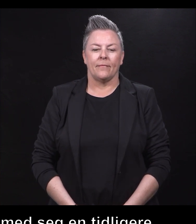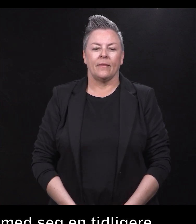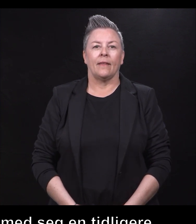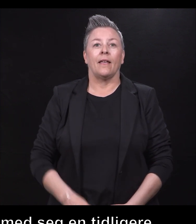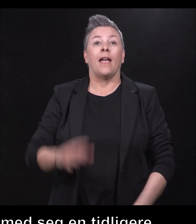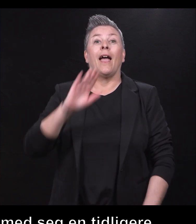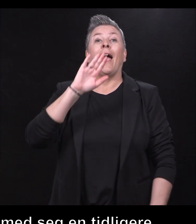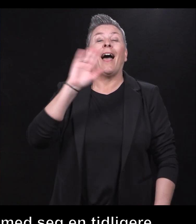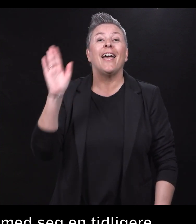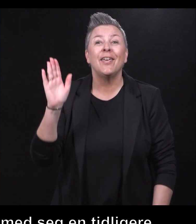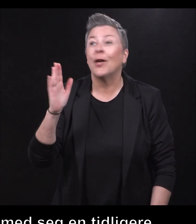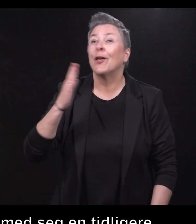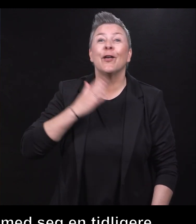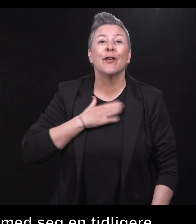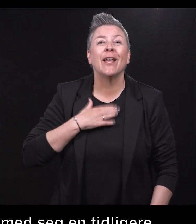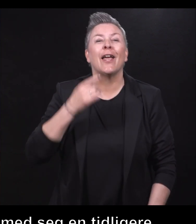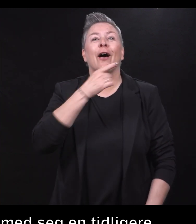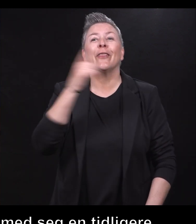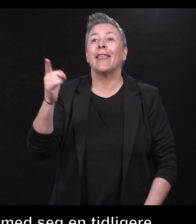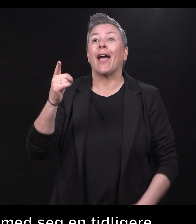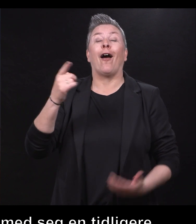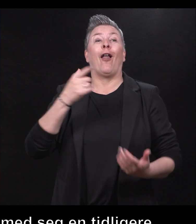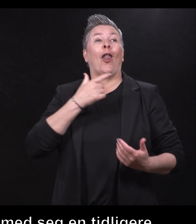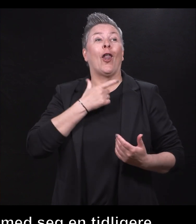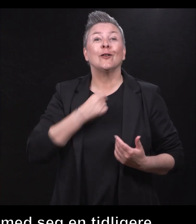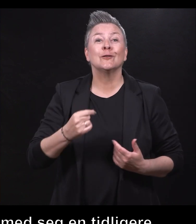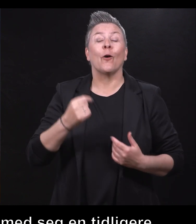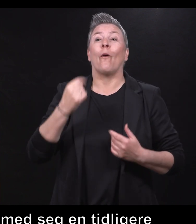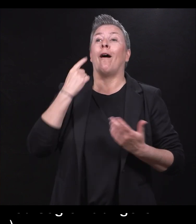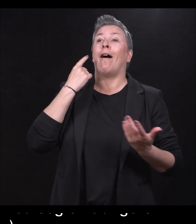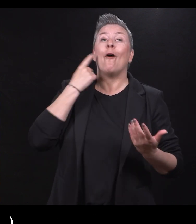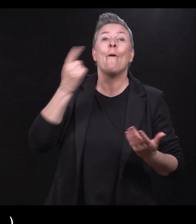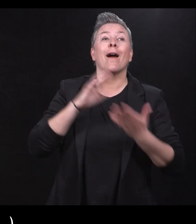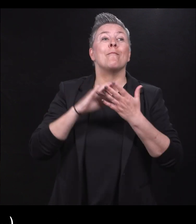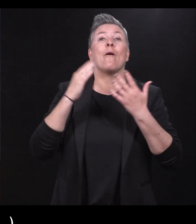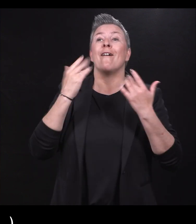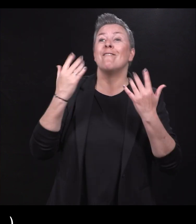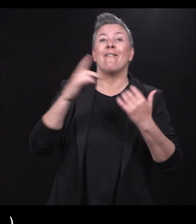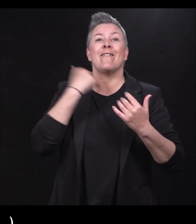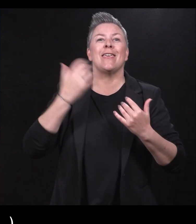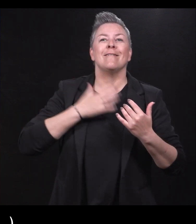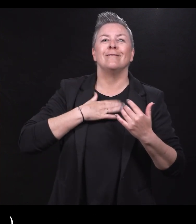Hei, så hyggelig at dere har løst til, eller at vi blir invitert til at dere har løst til å høre hva vi har å si.